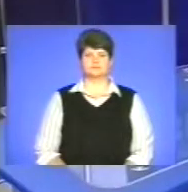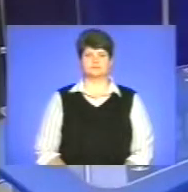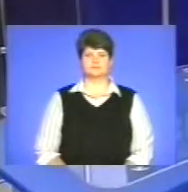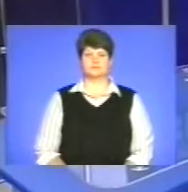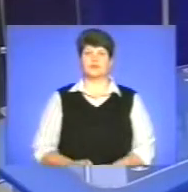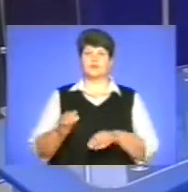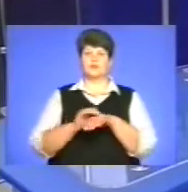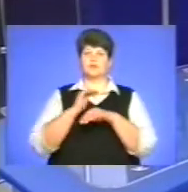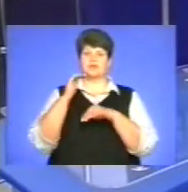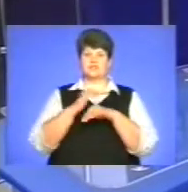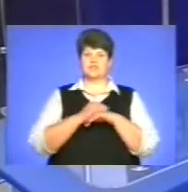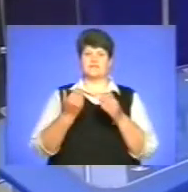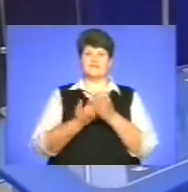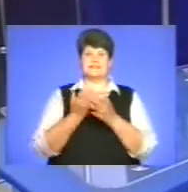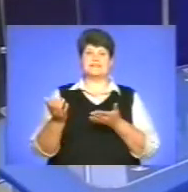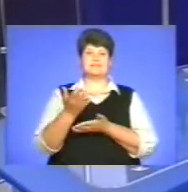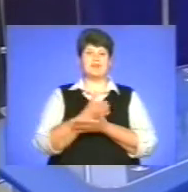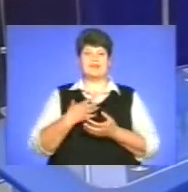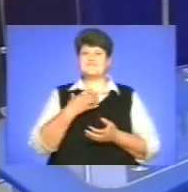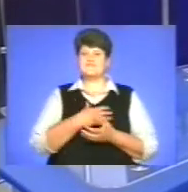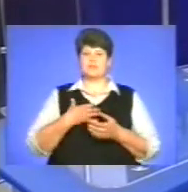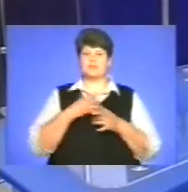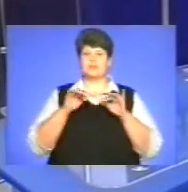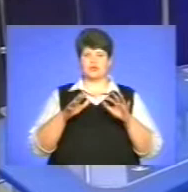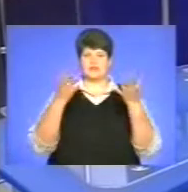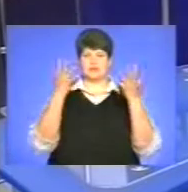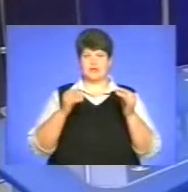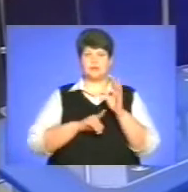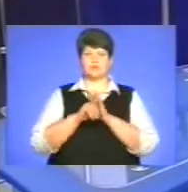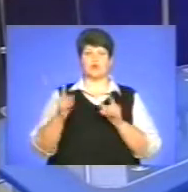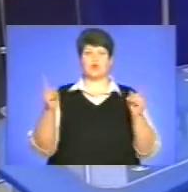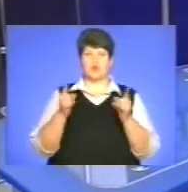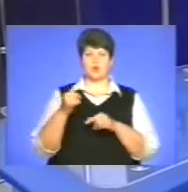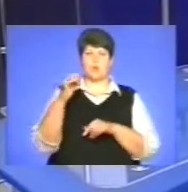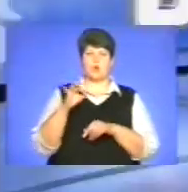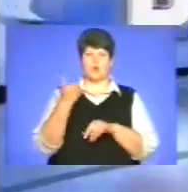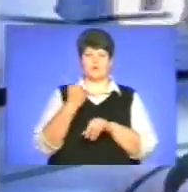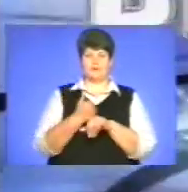Добрий вечір. Вісті зібрали найважливіші події дня. Отож, на початку коротко про головне.